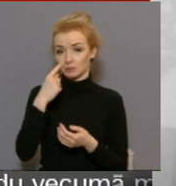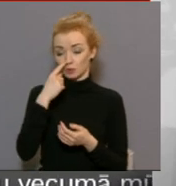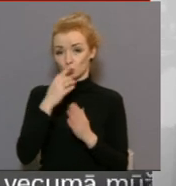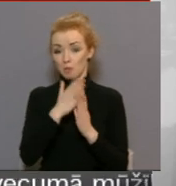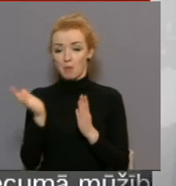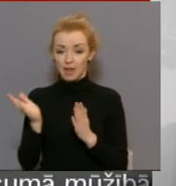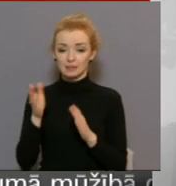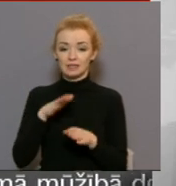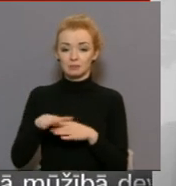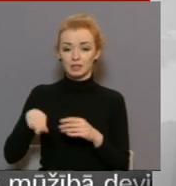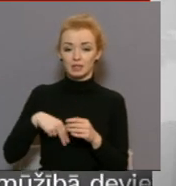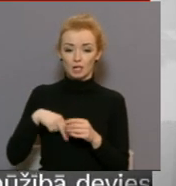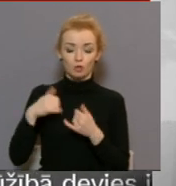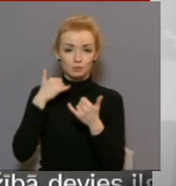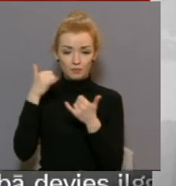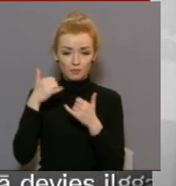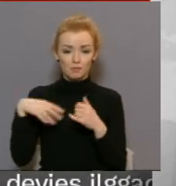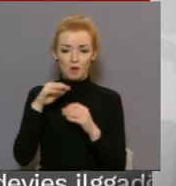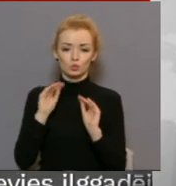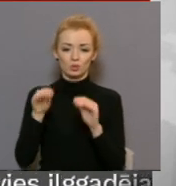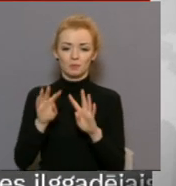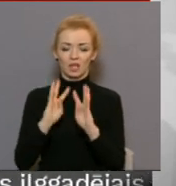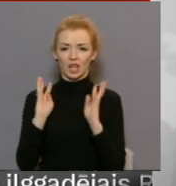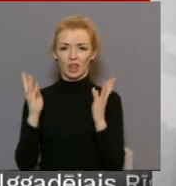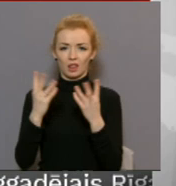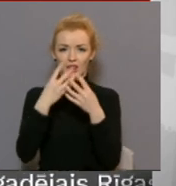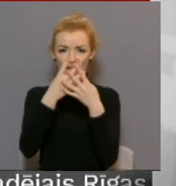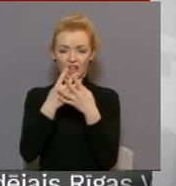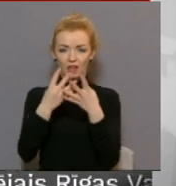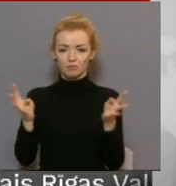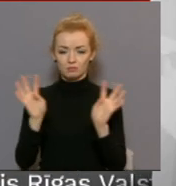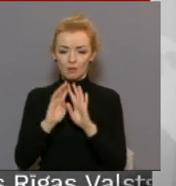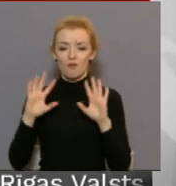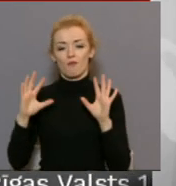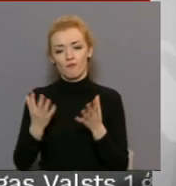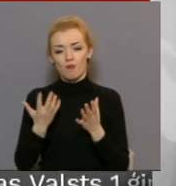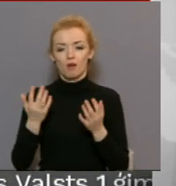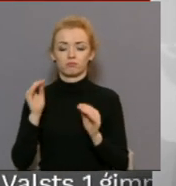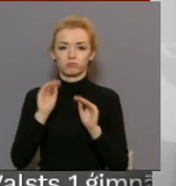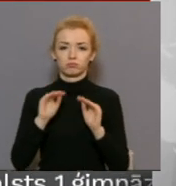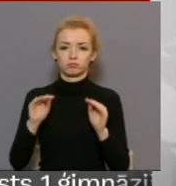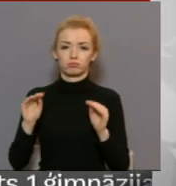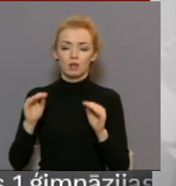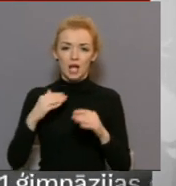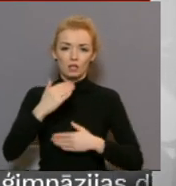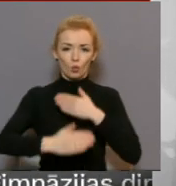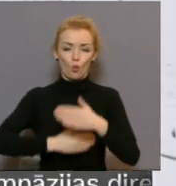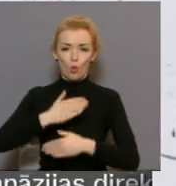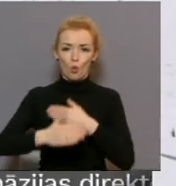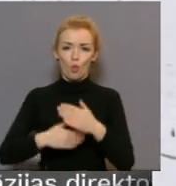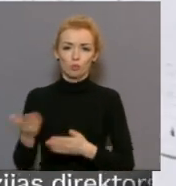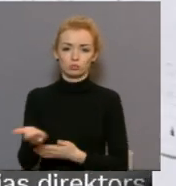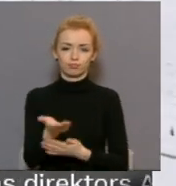sazvanījāmies. Vai tīklu mēs uzstādīsim, vai arī, kas tajai videi varbūt vairāk atbilst, salikt siena roļres no kāda